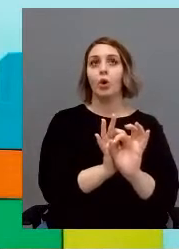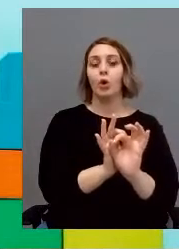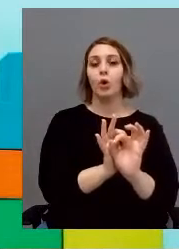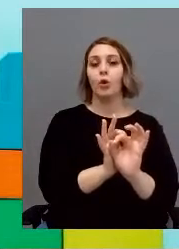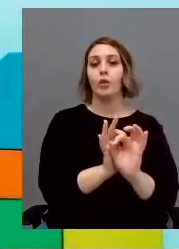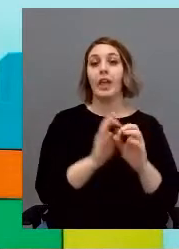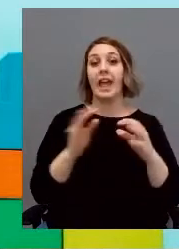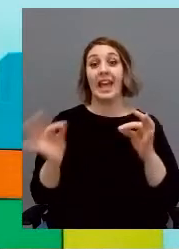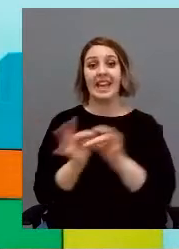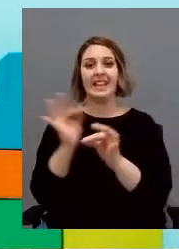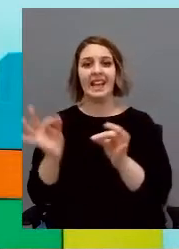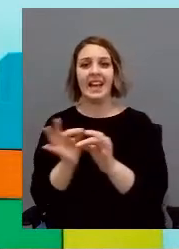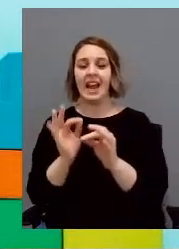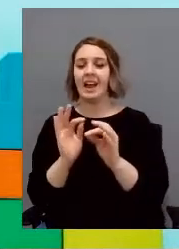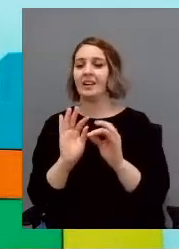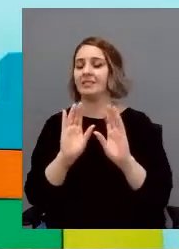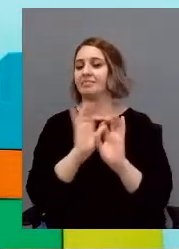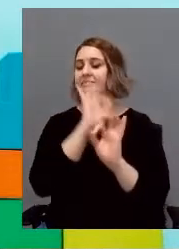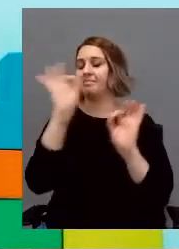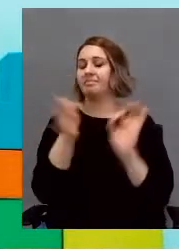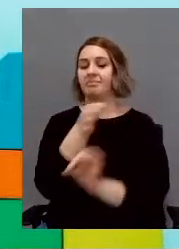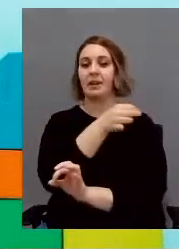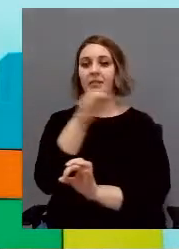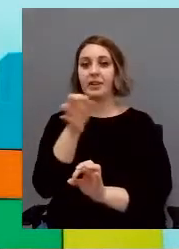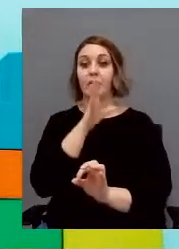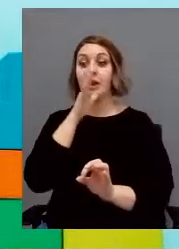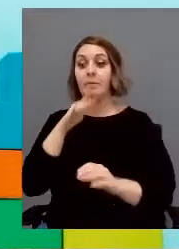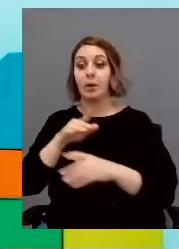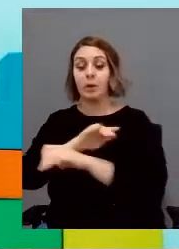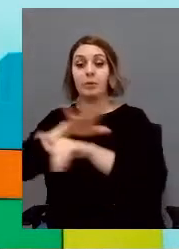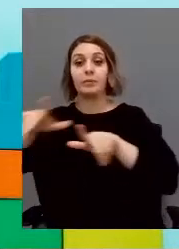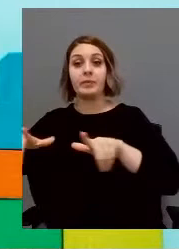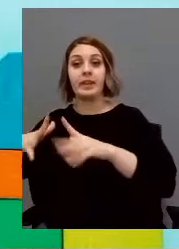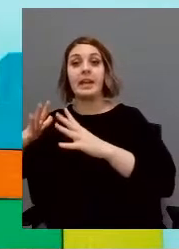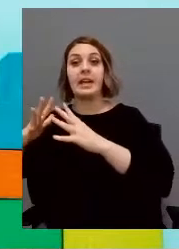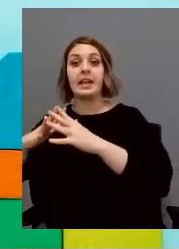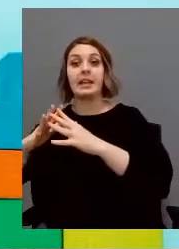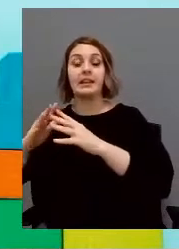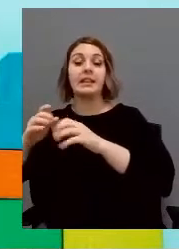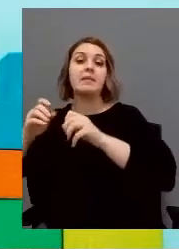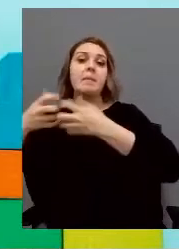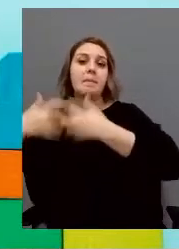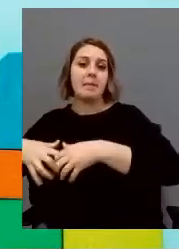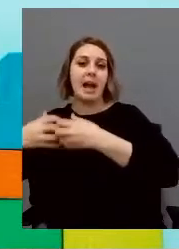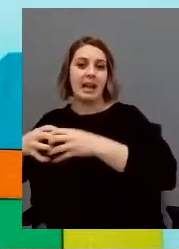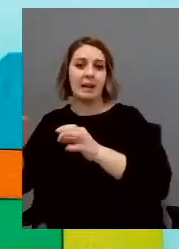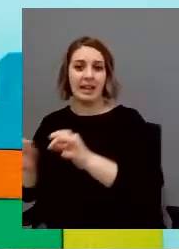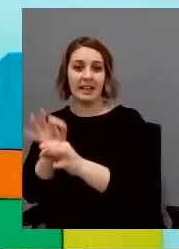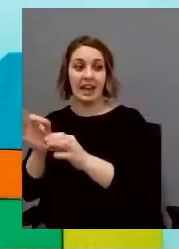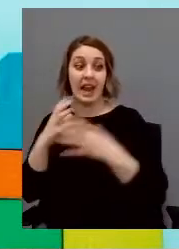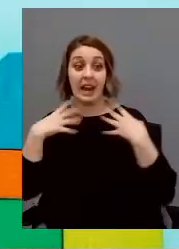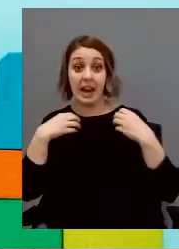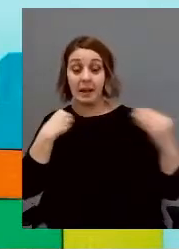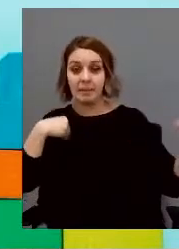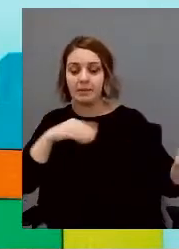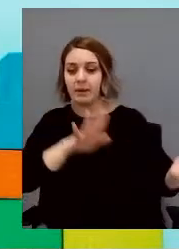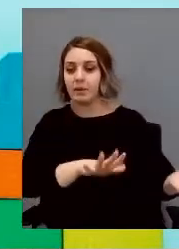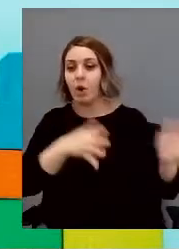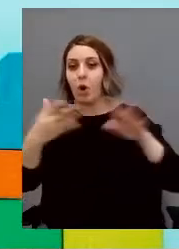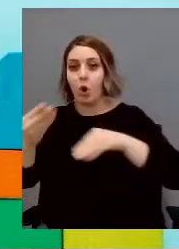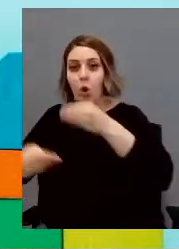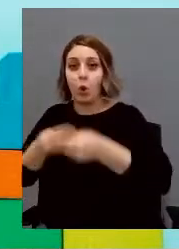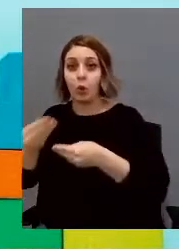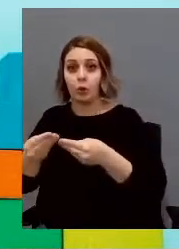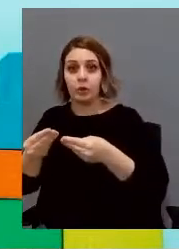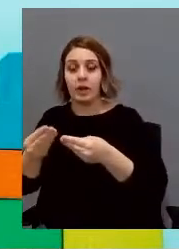telare è dire hai un tagliere dove si tela questa lana e rappresenta il cierre di un ciclo non solo diario sino